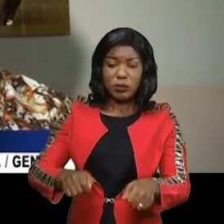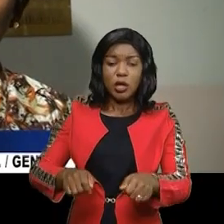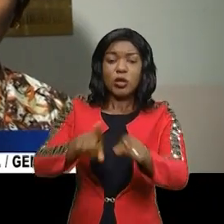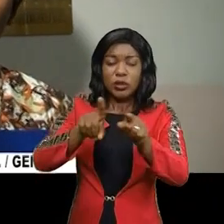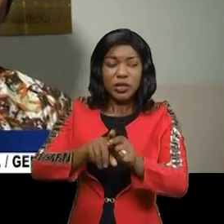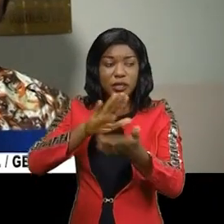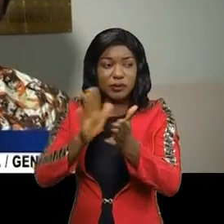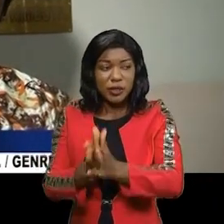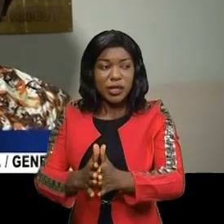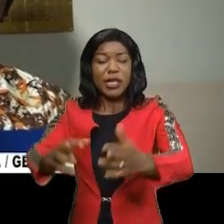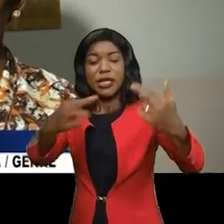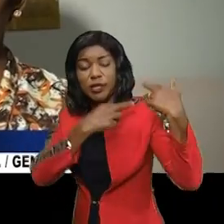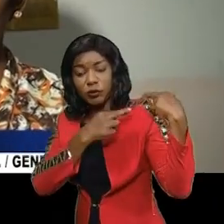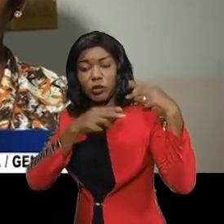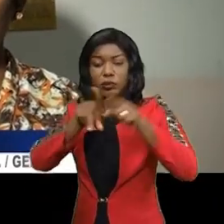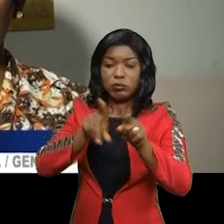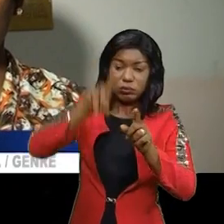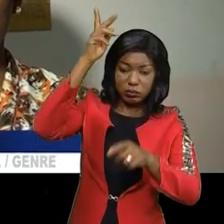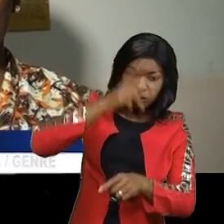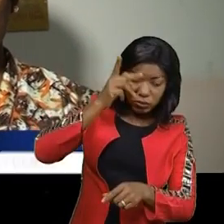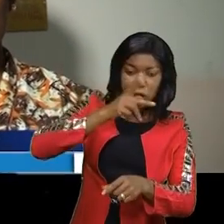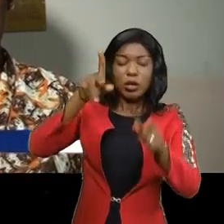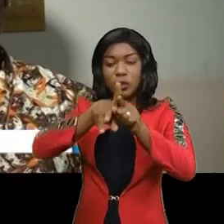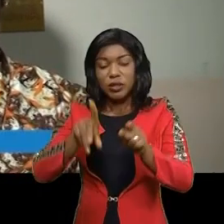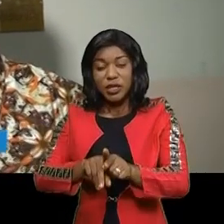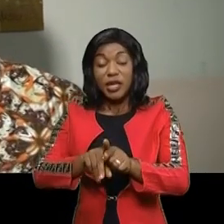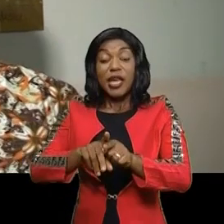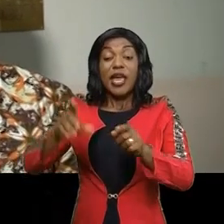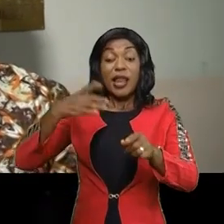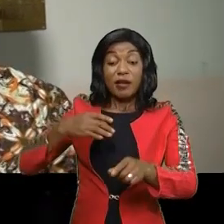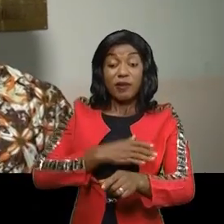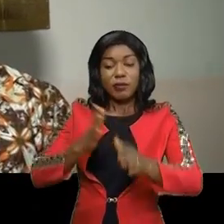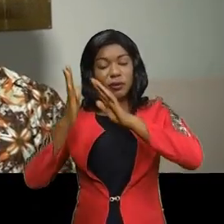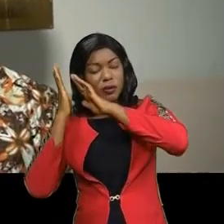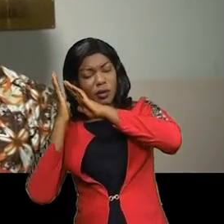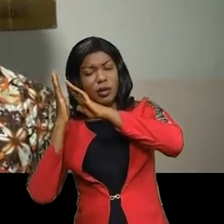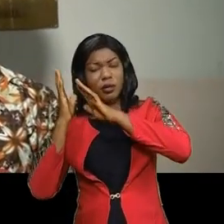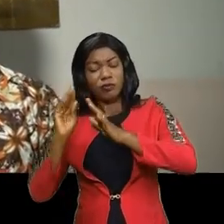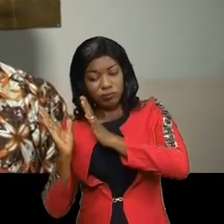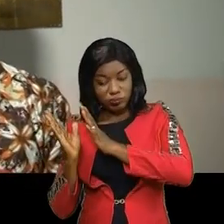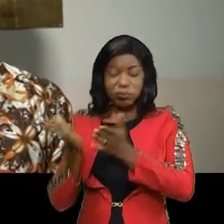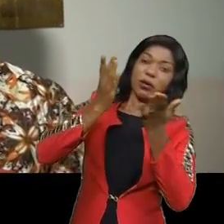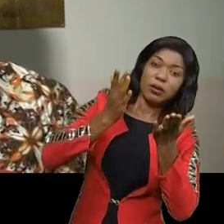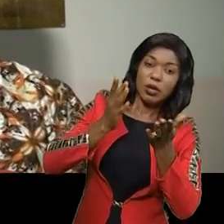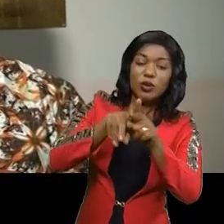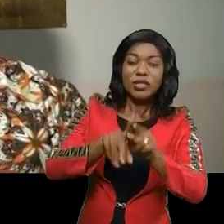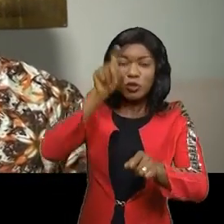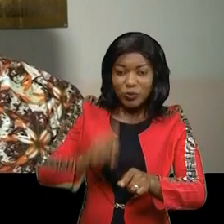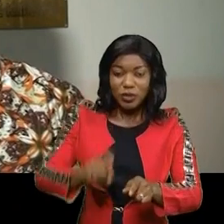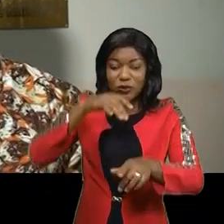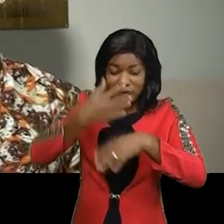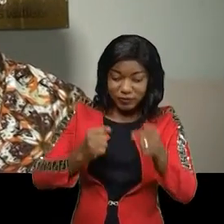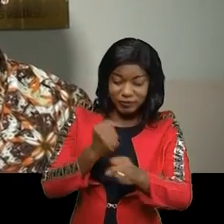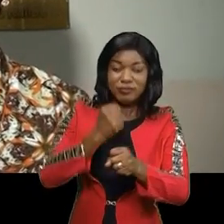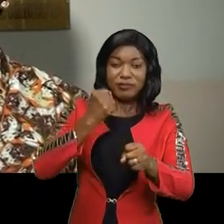prétendre à des fonctions politiques. La femme leader qui dort, qui sommeille parce qu'elle s'ignore devrait notamment